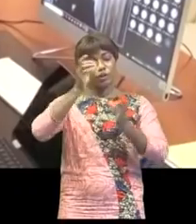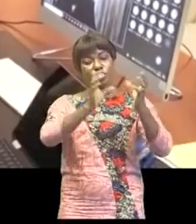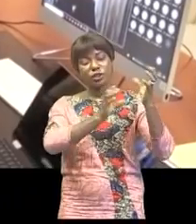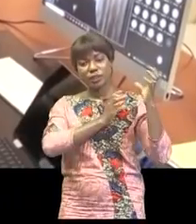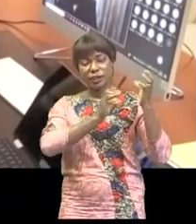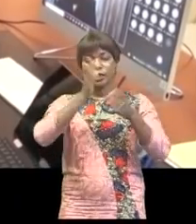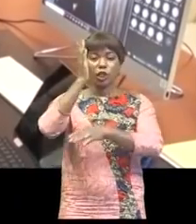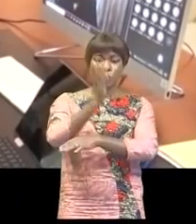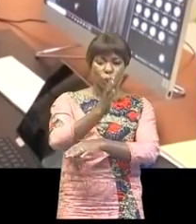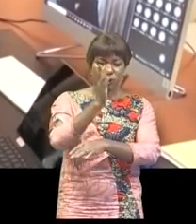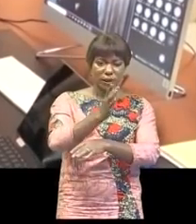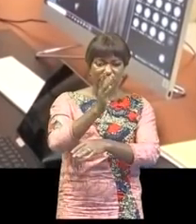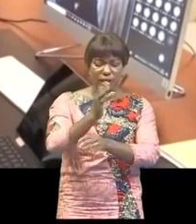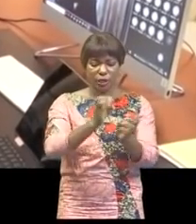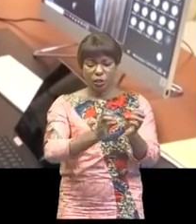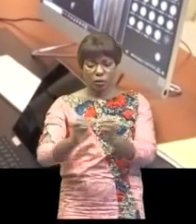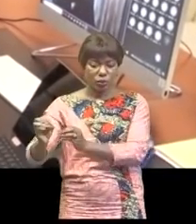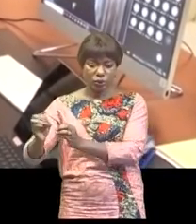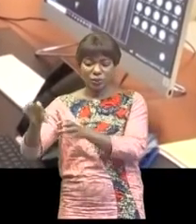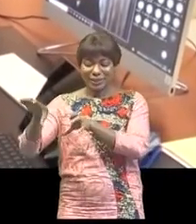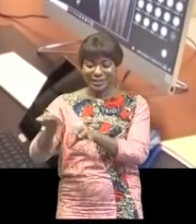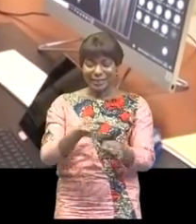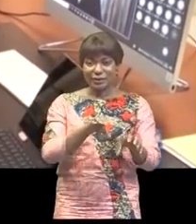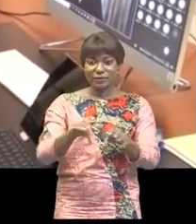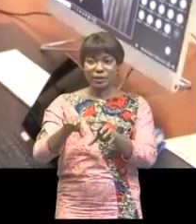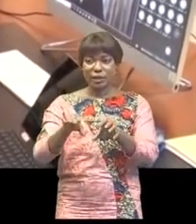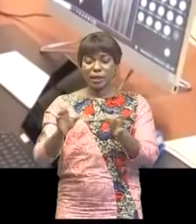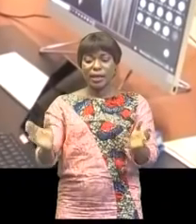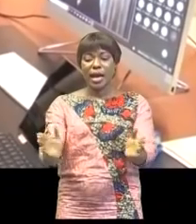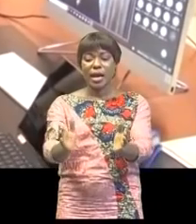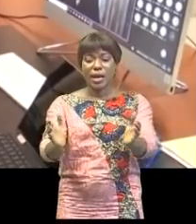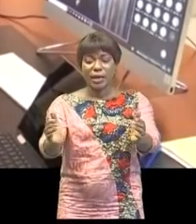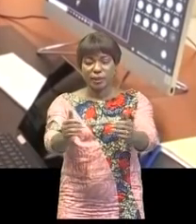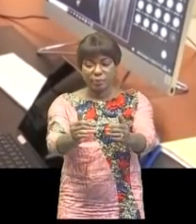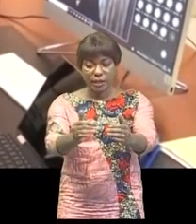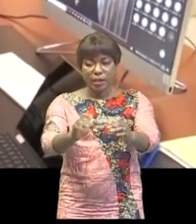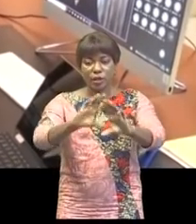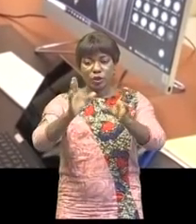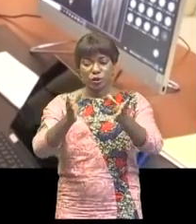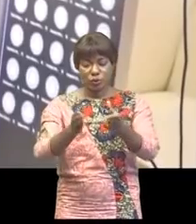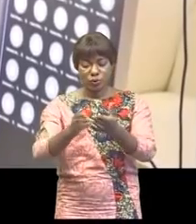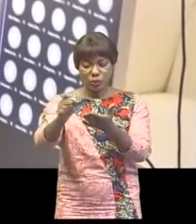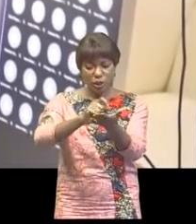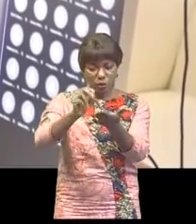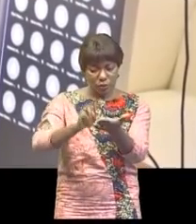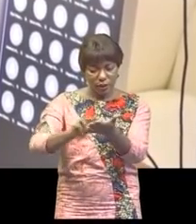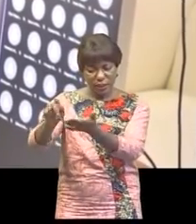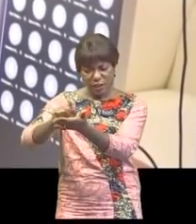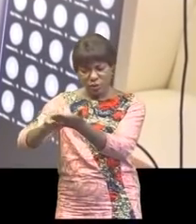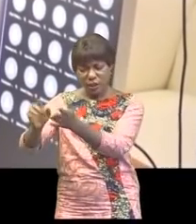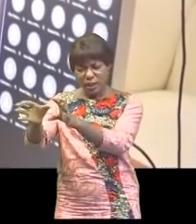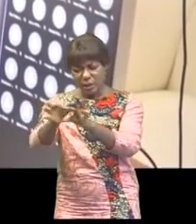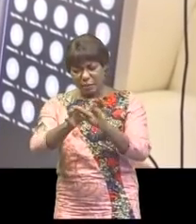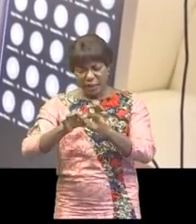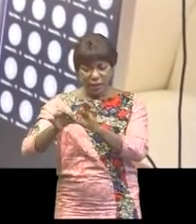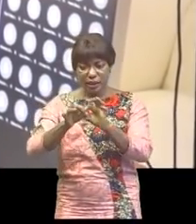conseils, de coordination des activités et d'encadrement de la conclusion de contrats de partenariat public